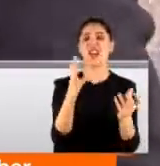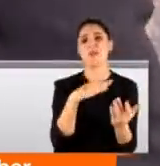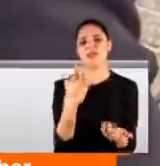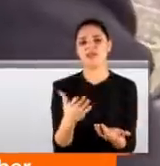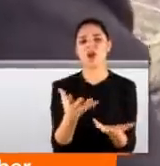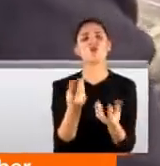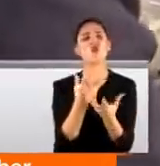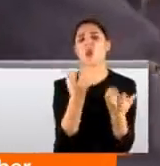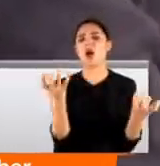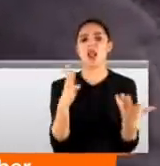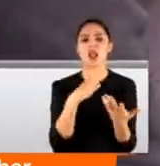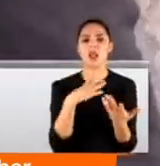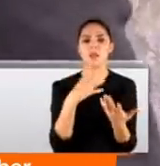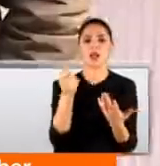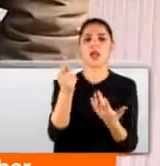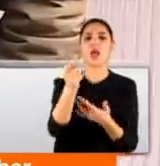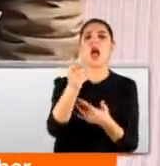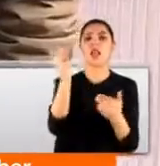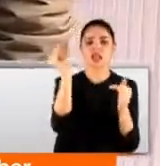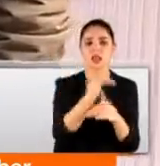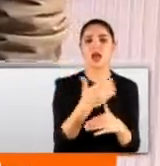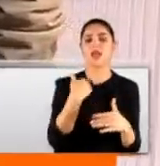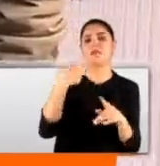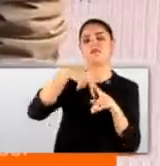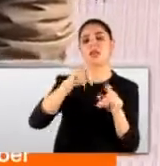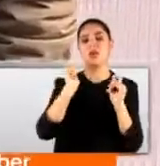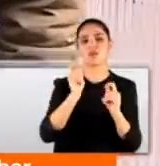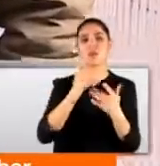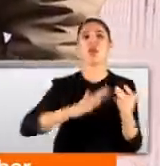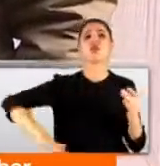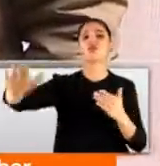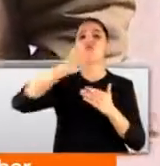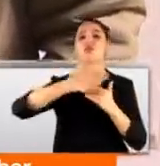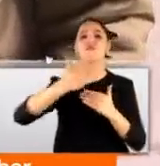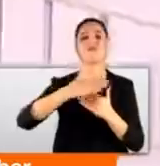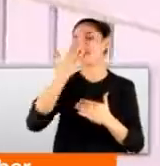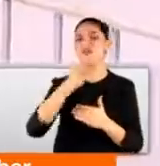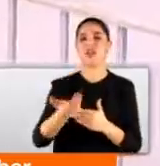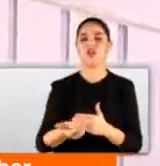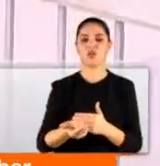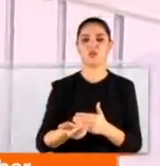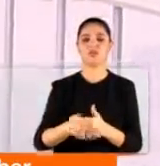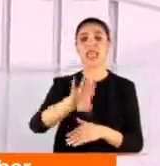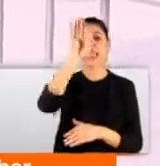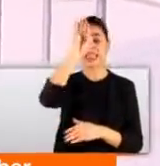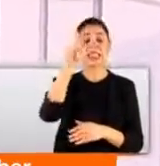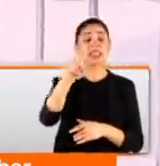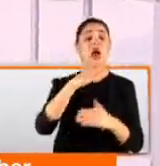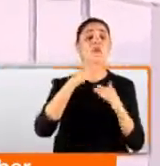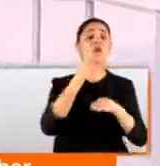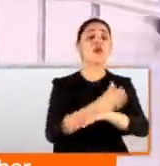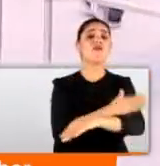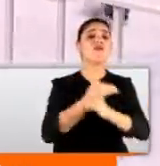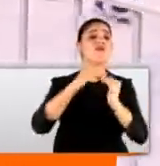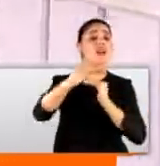Çok kalabalık. Az geldiği için mecbur. Biliyoruz biz sosyal mesafe çok geçerli olmuyor. İşte İstanbulluların en